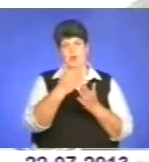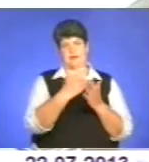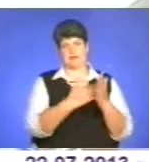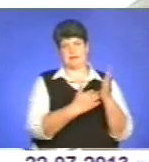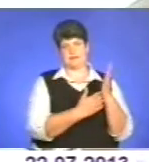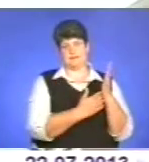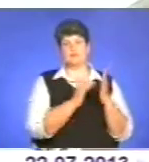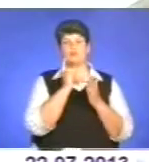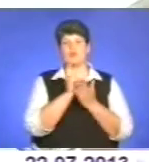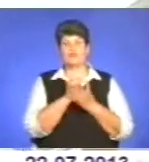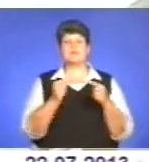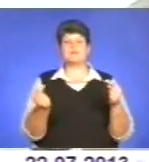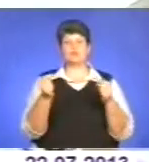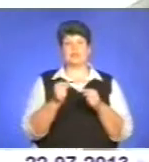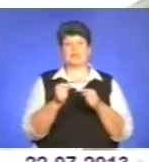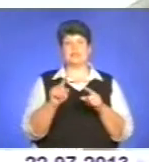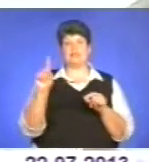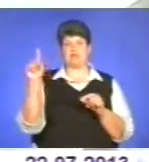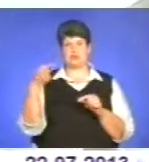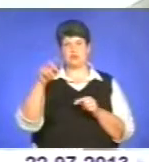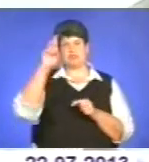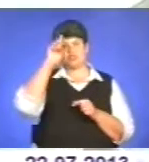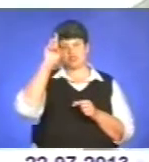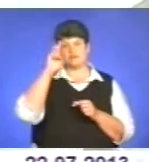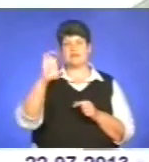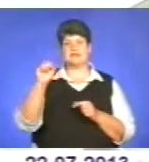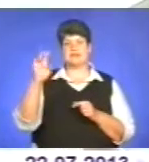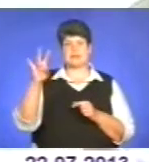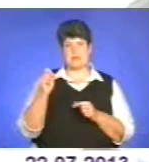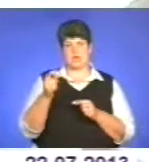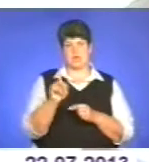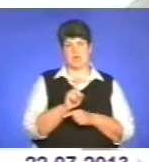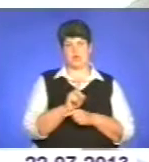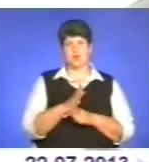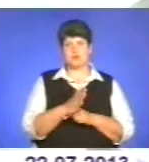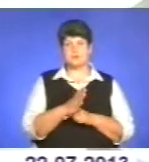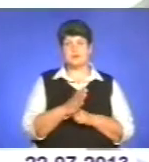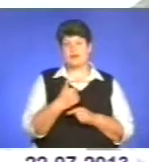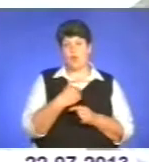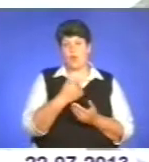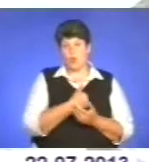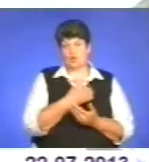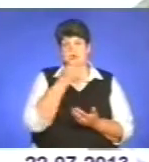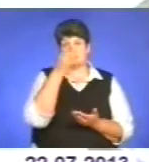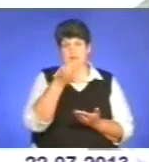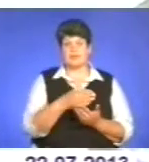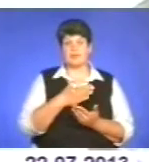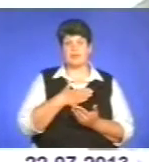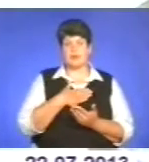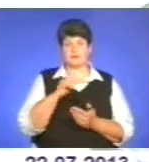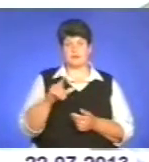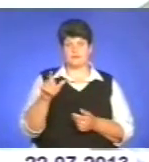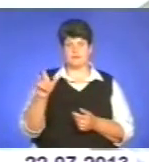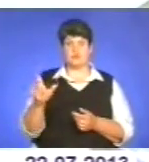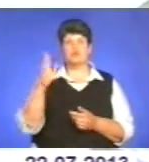повинні відповідати вимогам державних санітарних норм. Я хочу запевнити наших споживачів, що